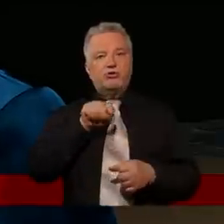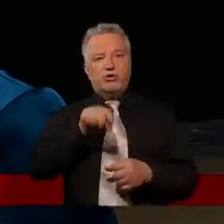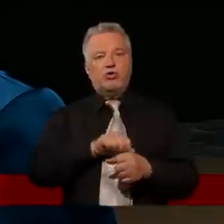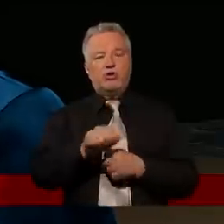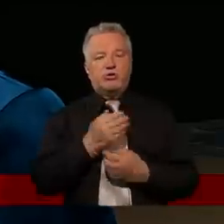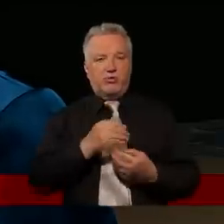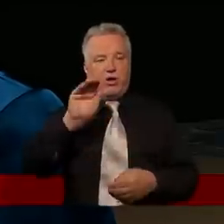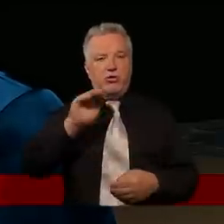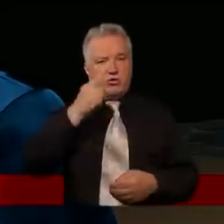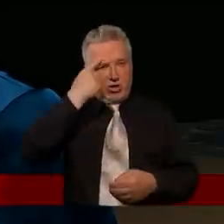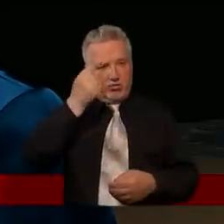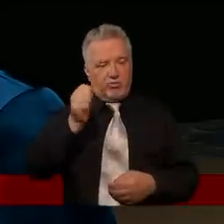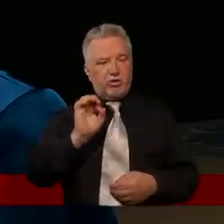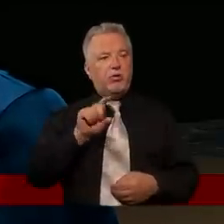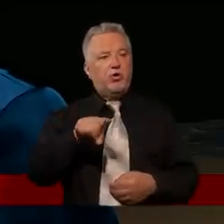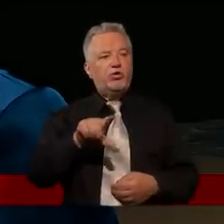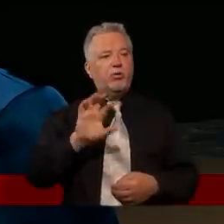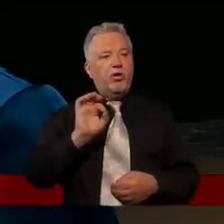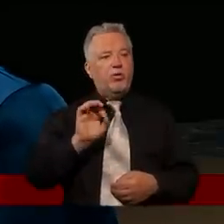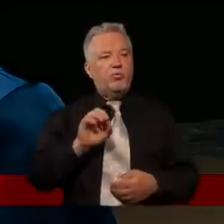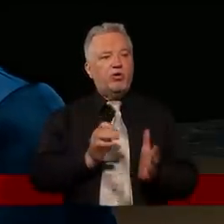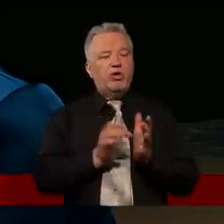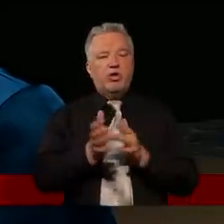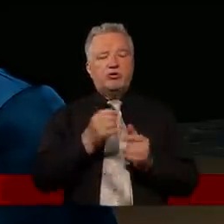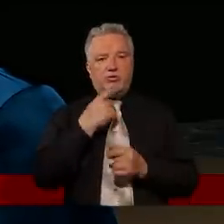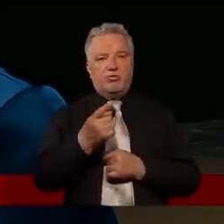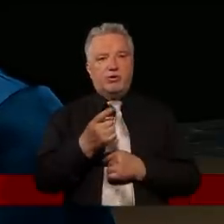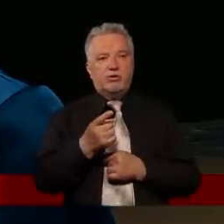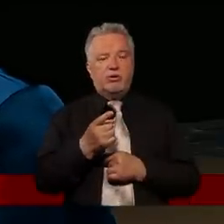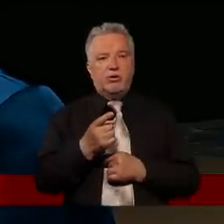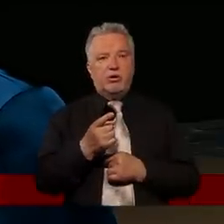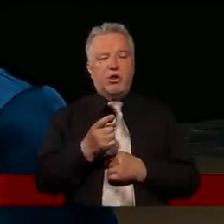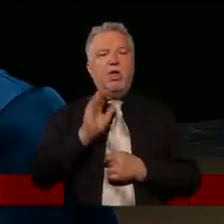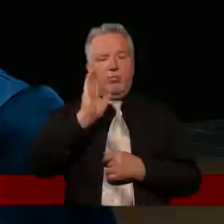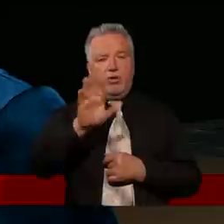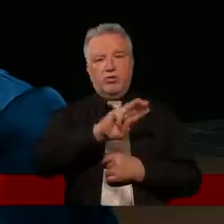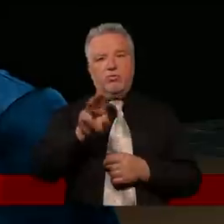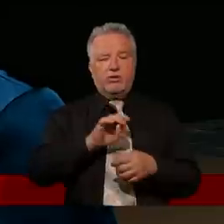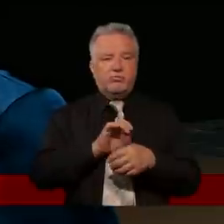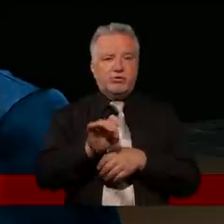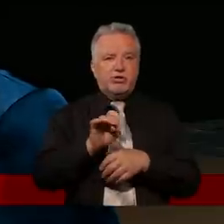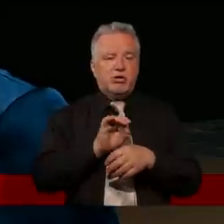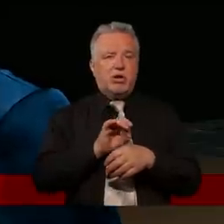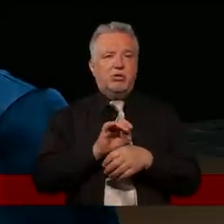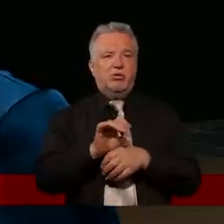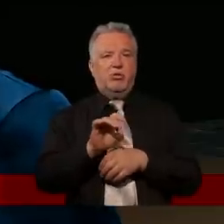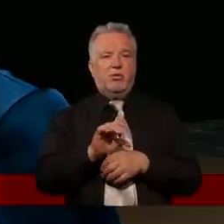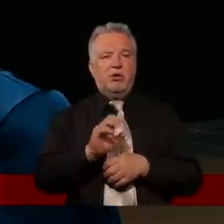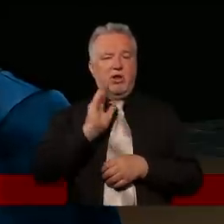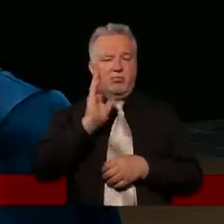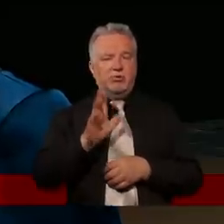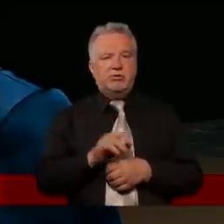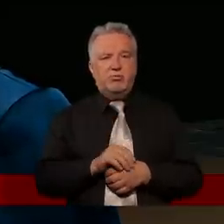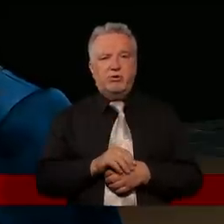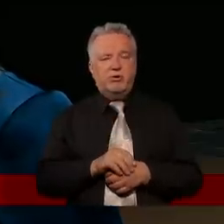I myślę, że powinniśmy o tym pamiętać jako chrześcijanie, bo Jezus powiedział, że będą was prześladować i nieraz możemy być zmieszani z